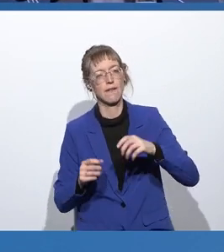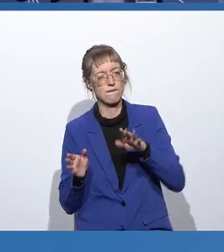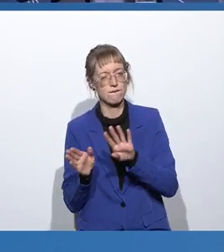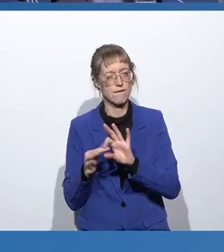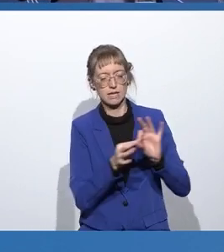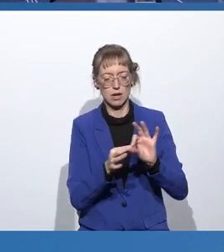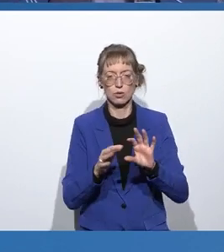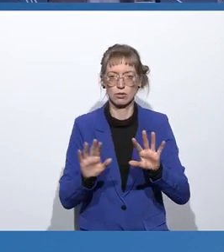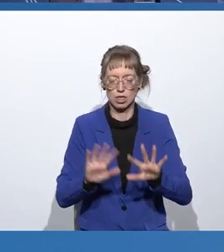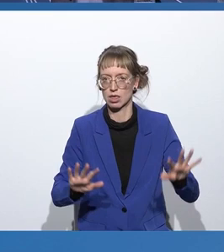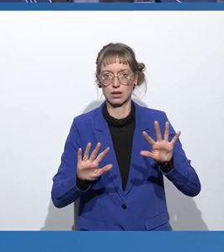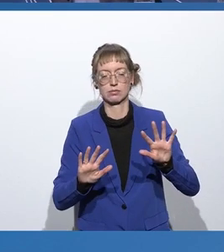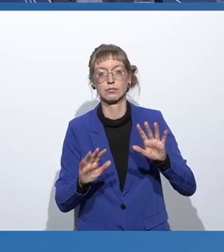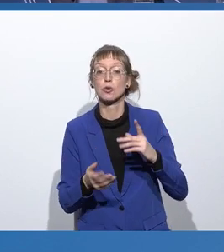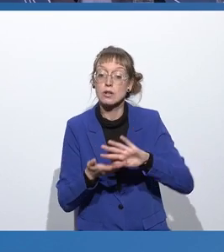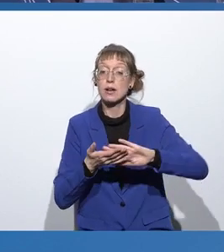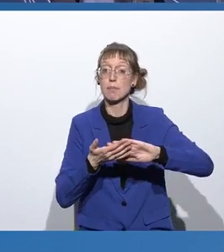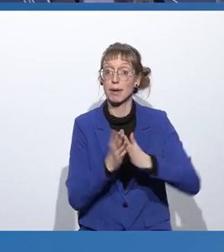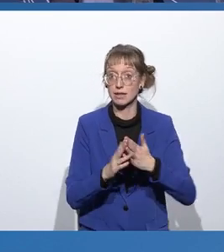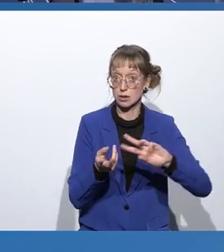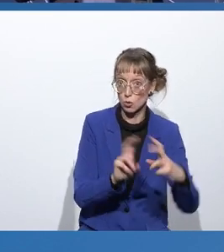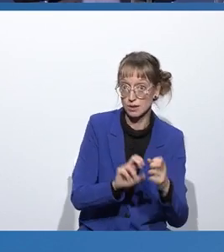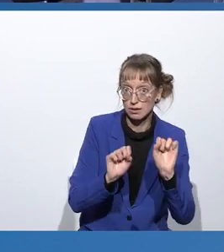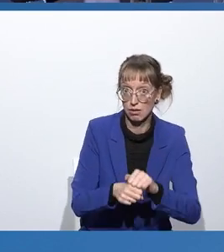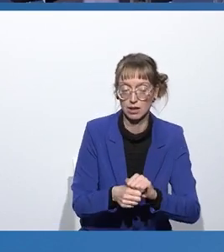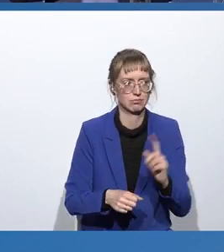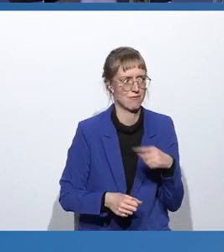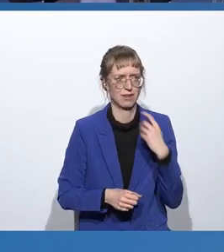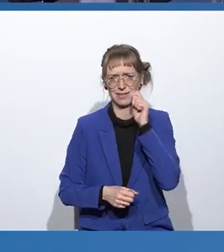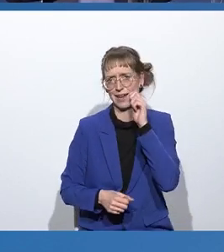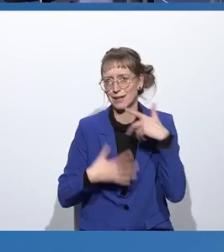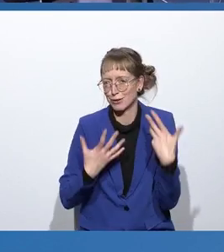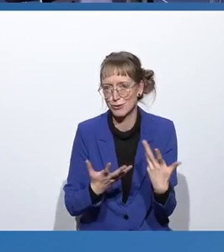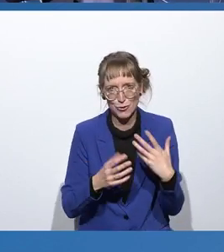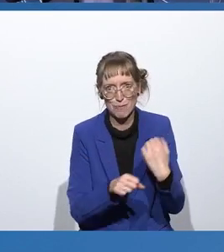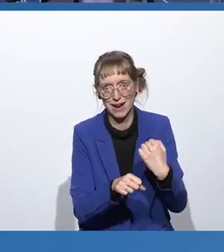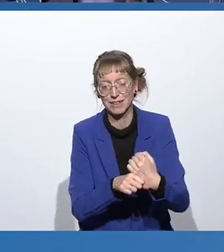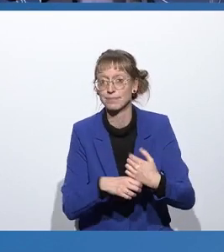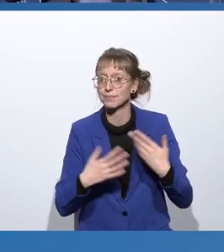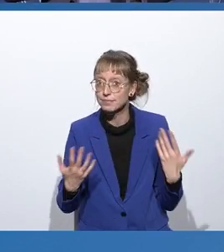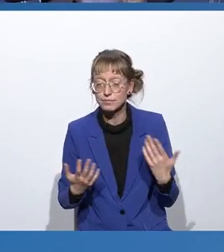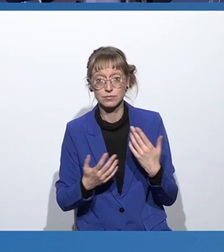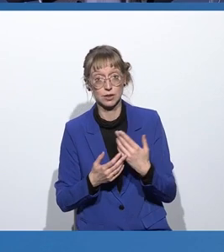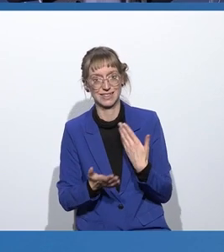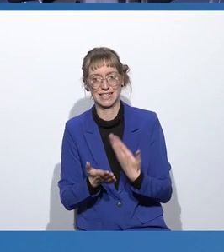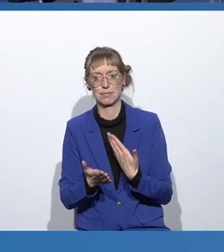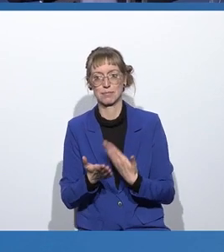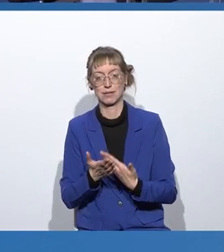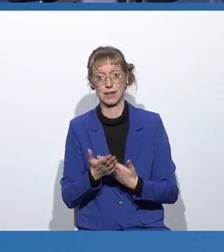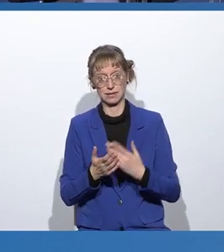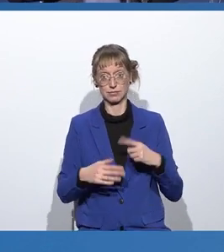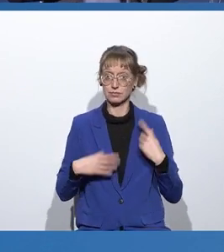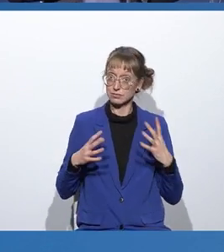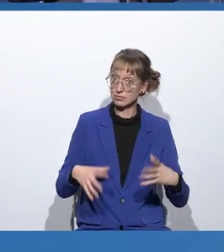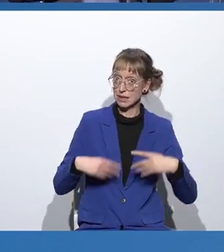Und dass es auch in der Praxis umsetzbar ist. Wir tun es ja jeden Tag sozusagen. Und was dann, denke ich, der Beweis für meine eingangs